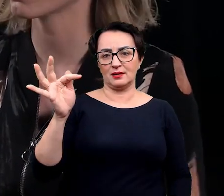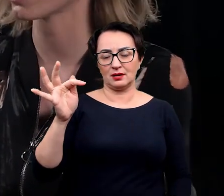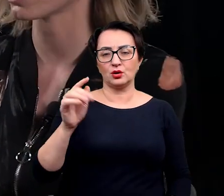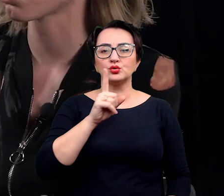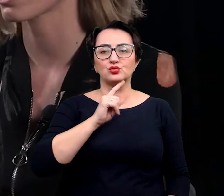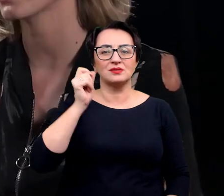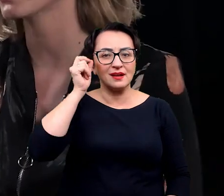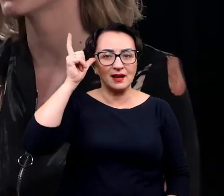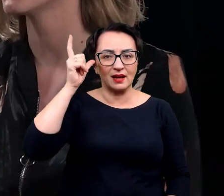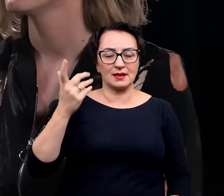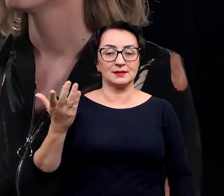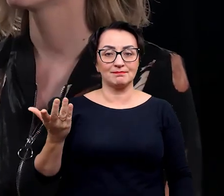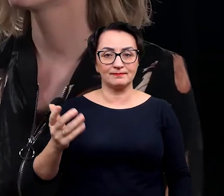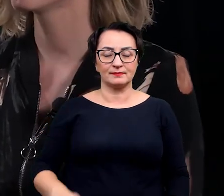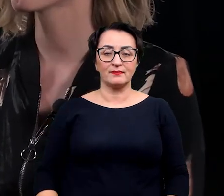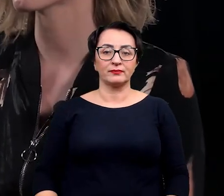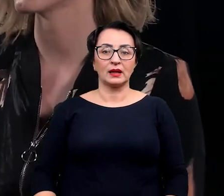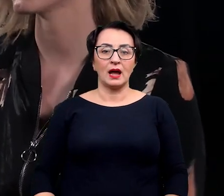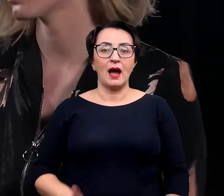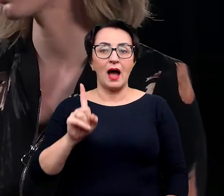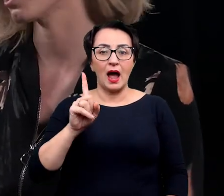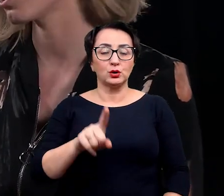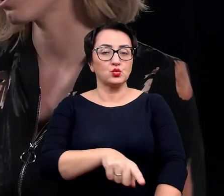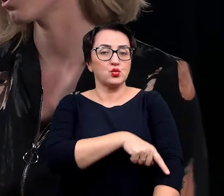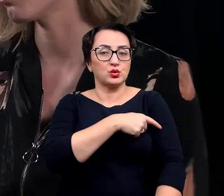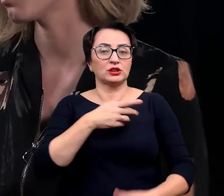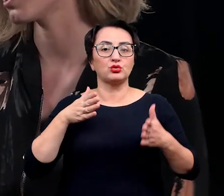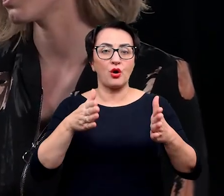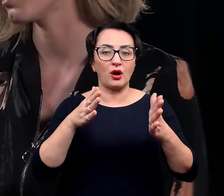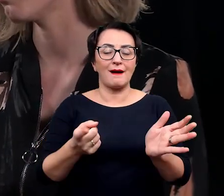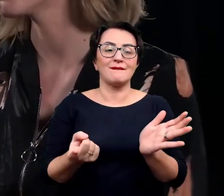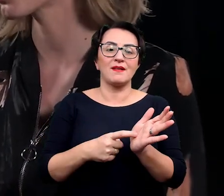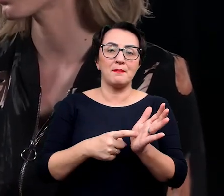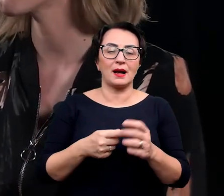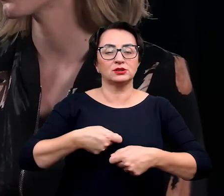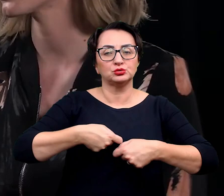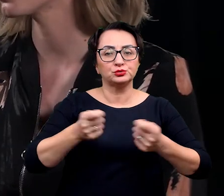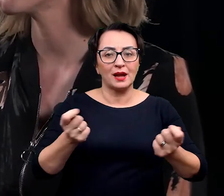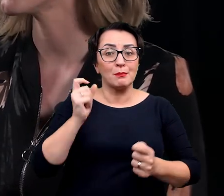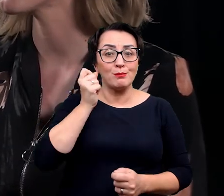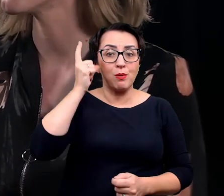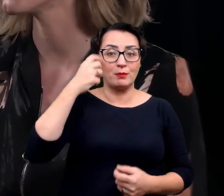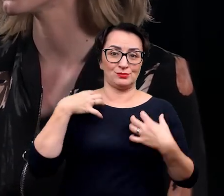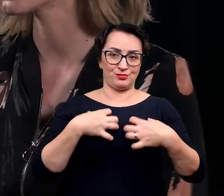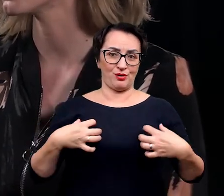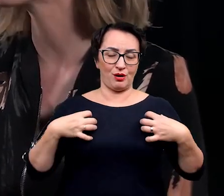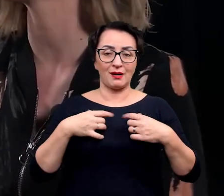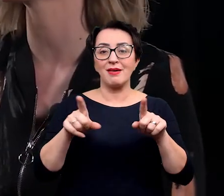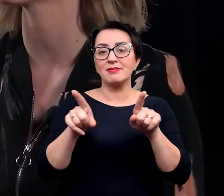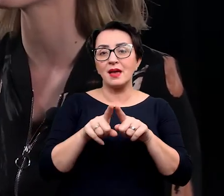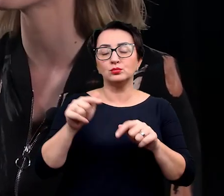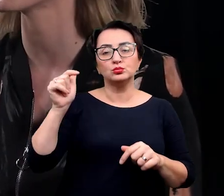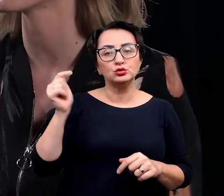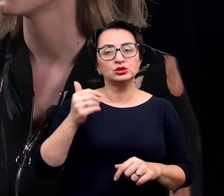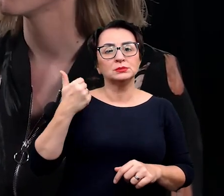IT, w świecie sztucznej inteligencji. Dłuższej, znacznie drogi wymaga wypuszczenie w świat takiego pomysłu biologicznego i przede